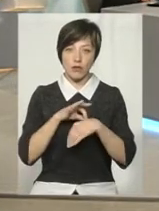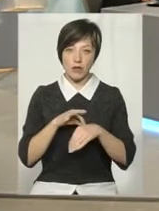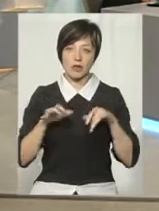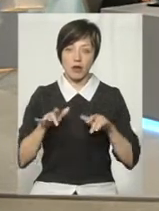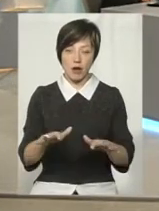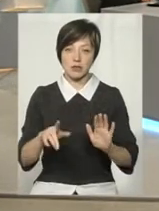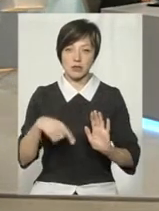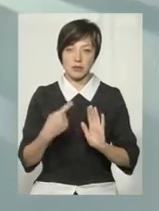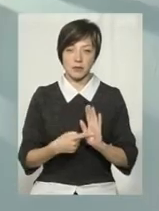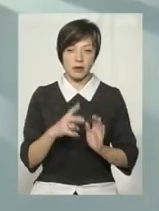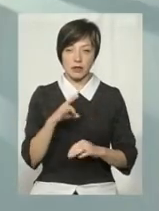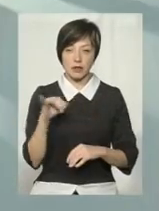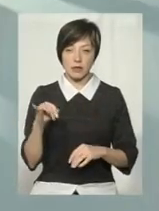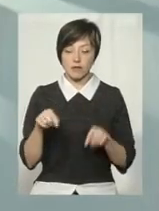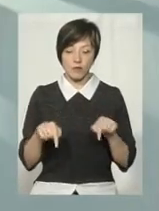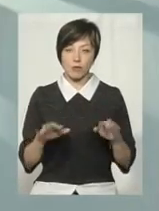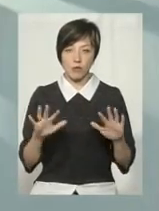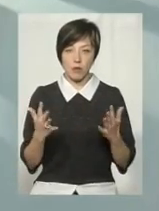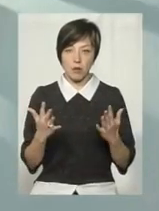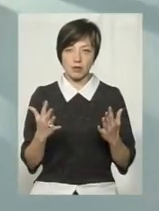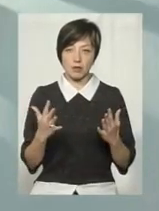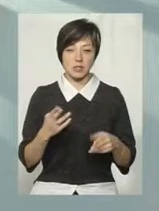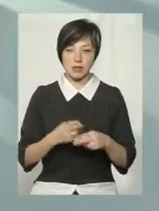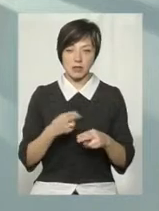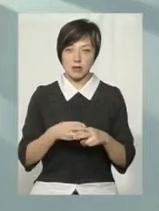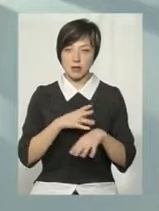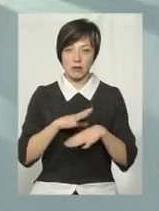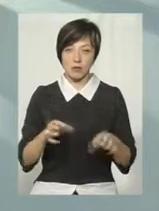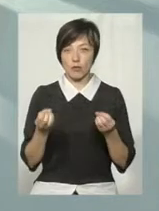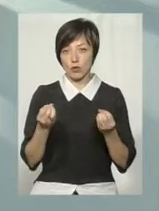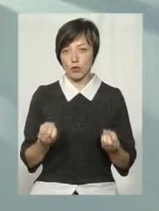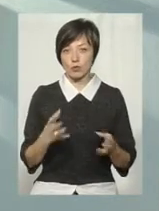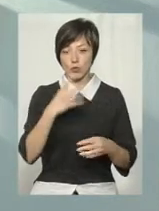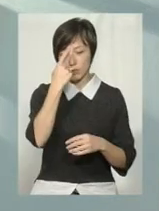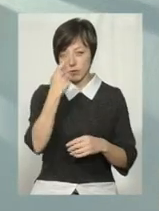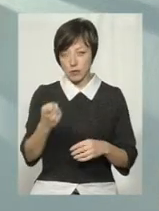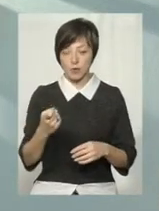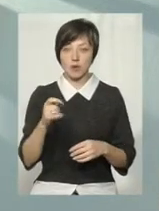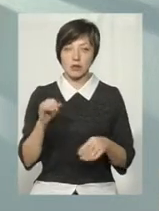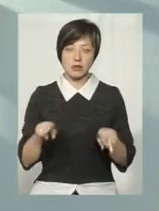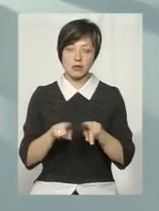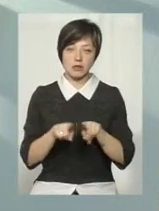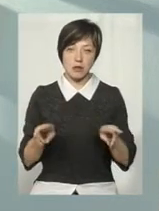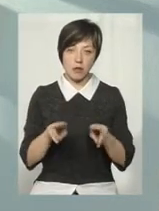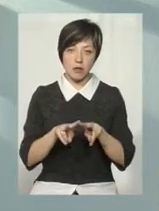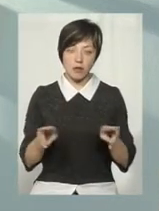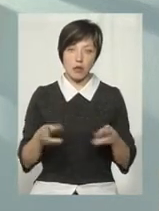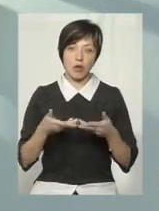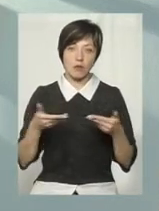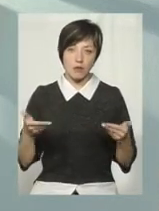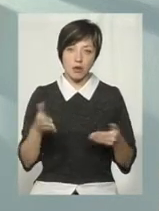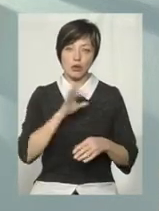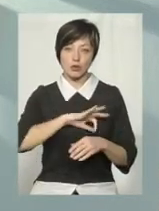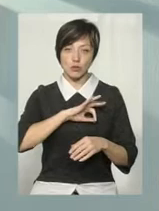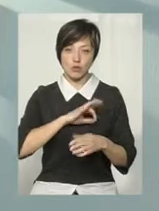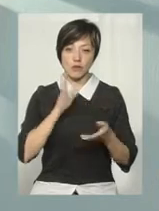акцій? Ні, в даному випадку не заважали, вони просто були проінформовані, тому що вони так само, як ми, в принципі,